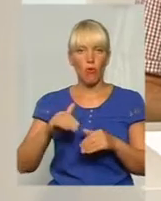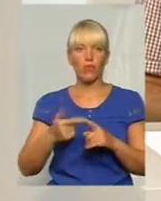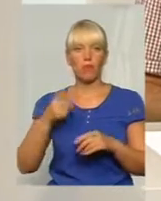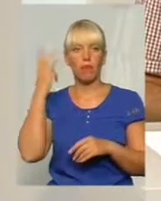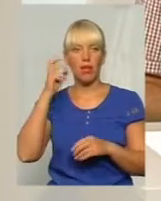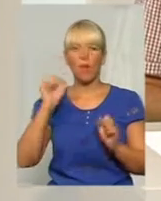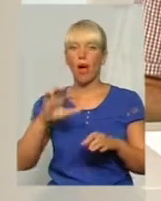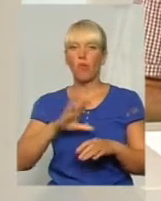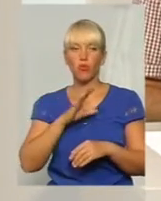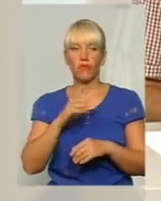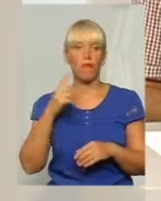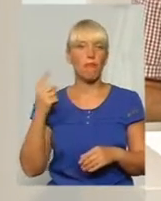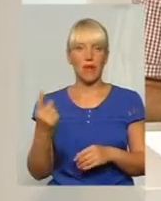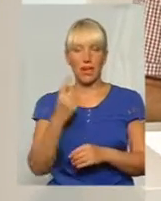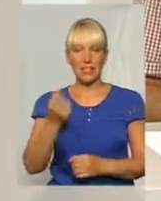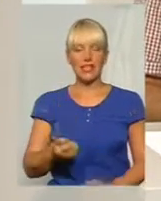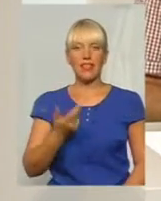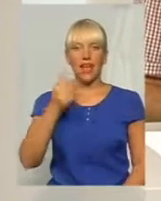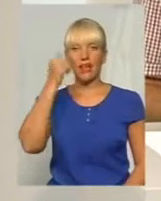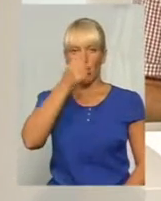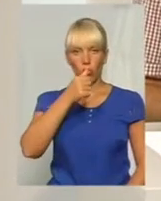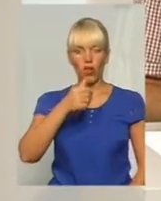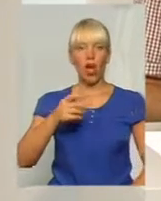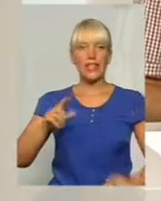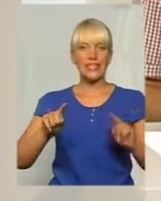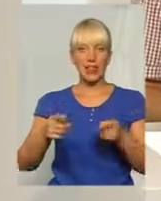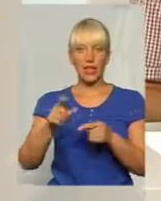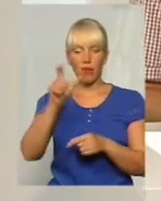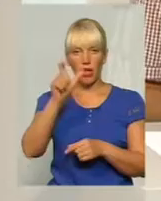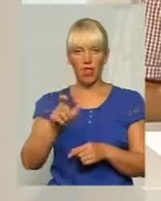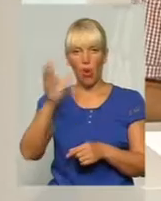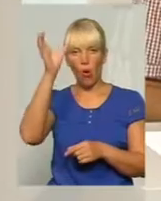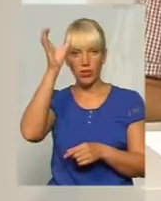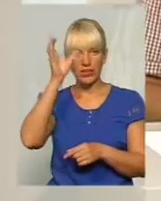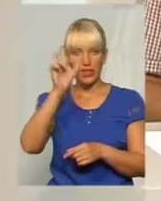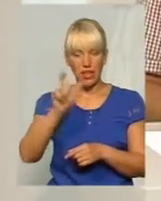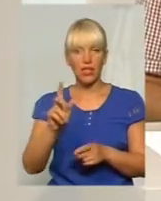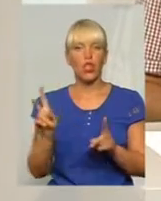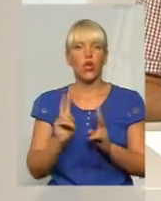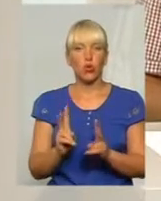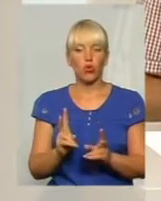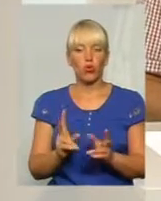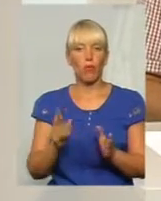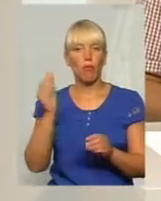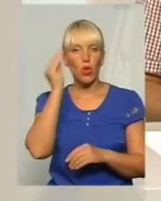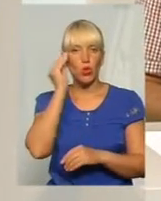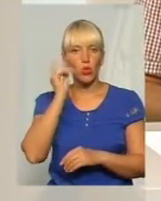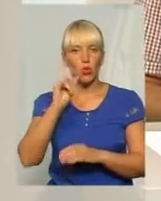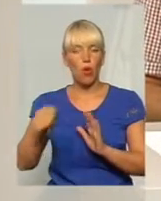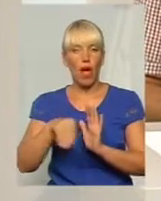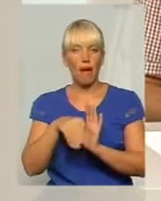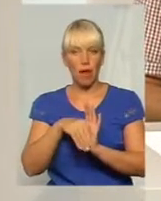вперше за декілька років затримали освітянина, якого підозрюють у хабарництві. Тож, ми сьогодні